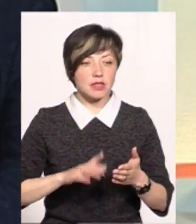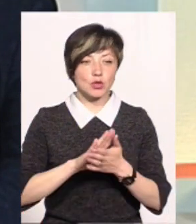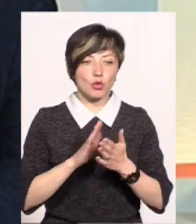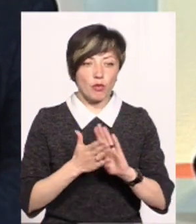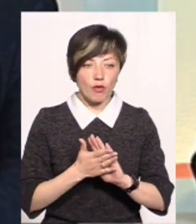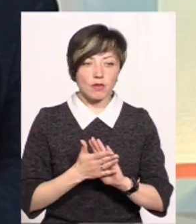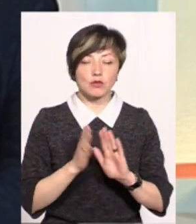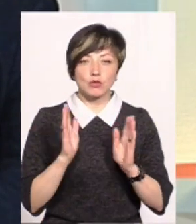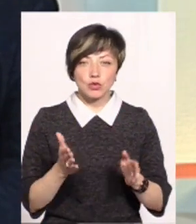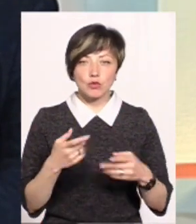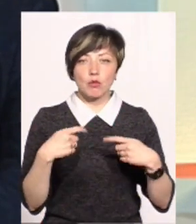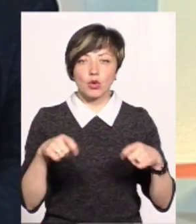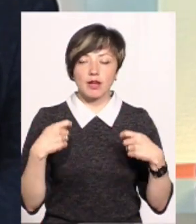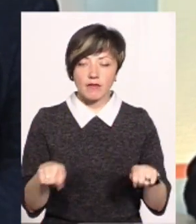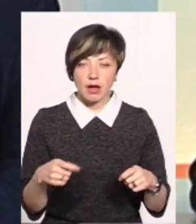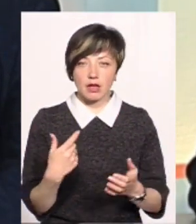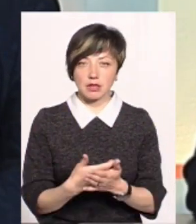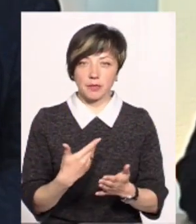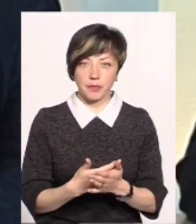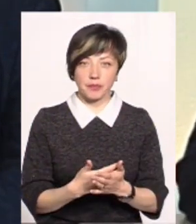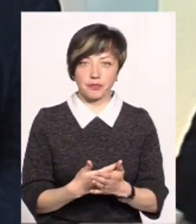домовилися, що вони будуть його продавати,